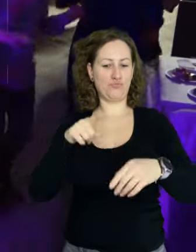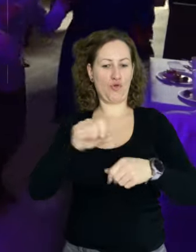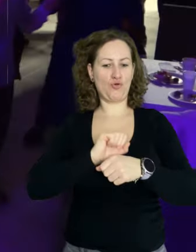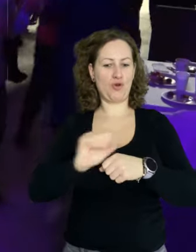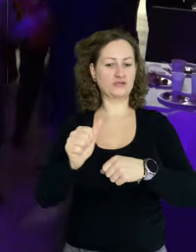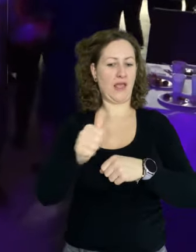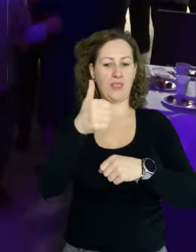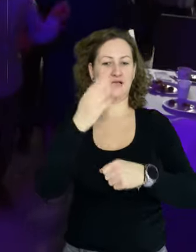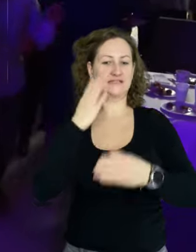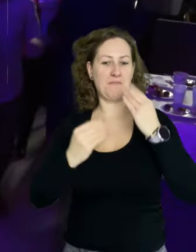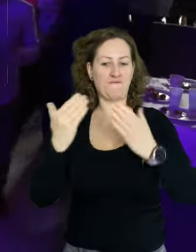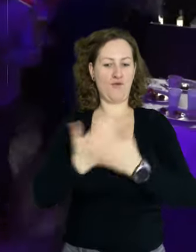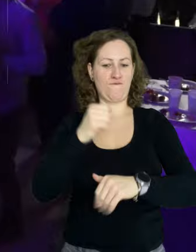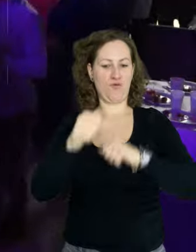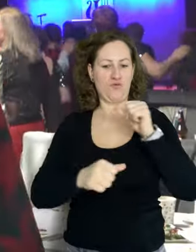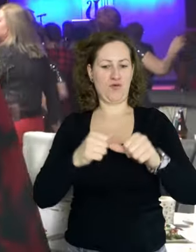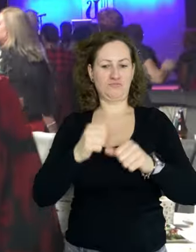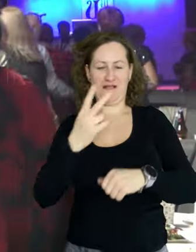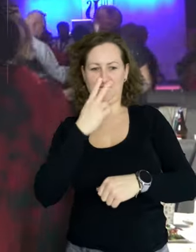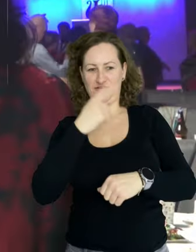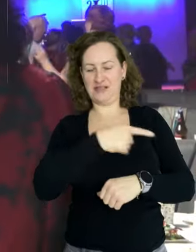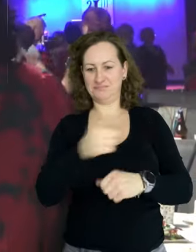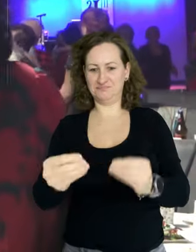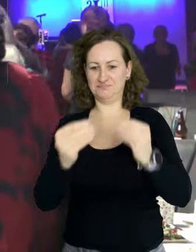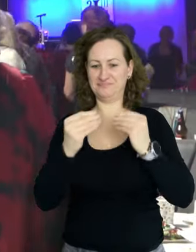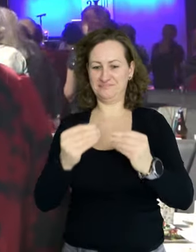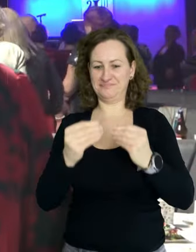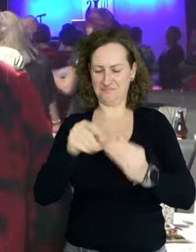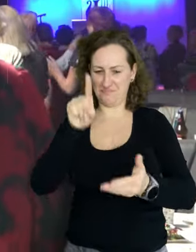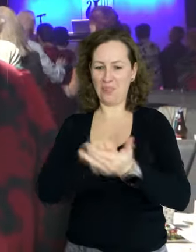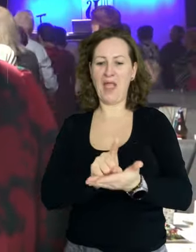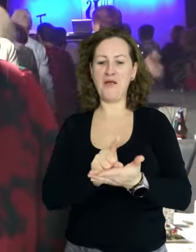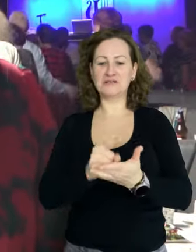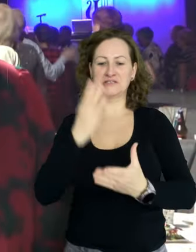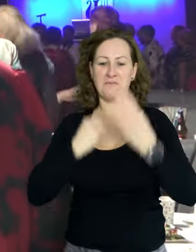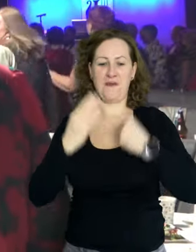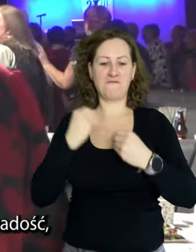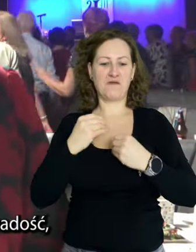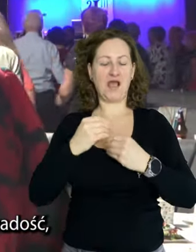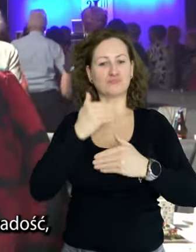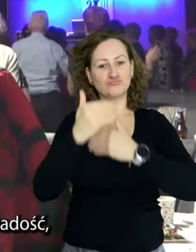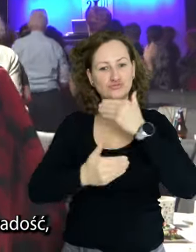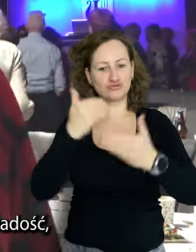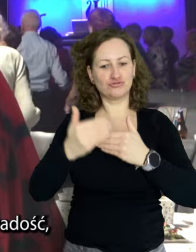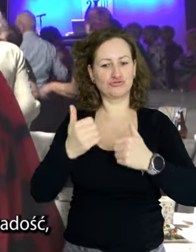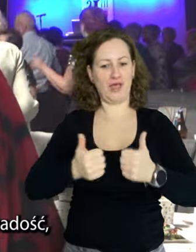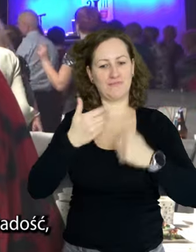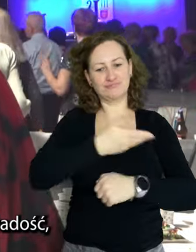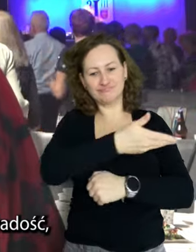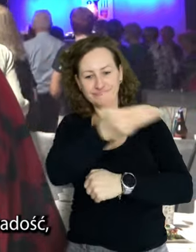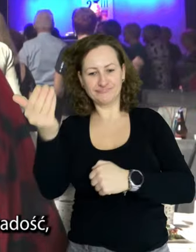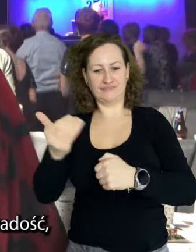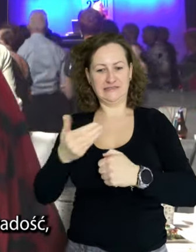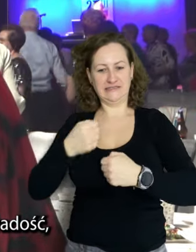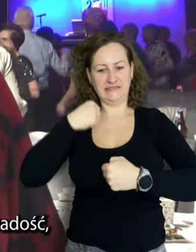jest to jednocześnie zabawa noworoczna. Jak widać frekwencja dopisała, życzymy im tego